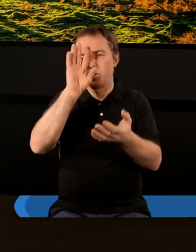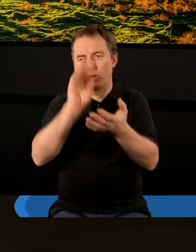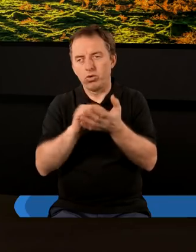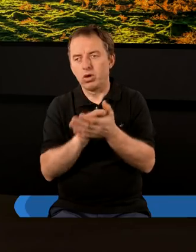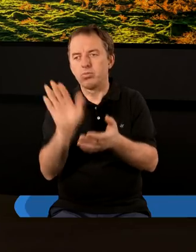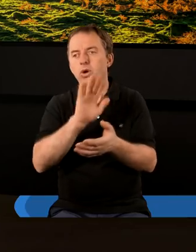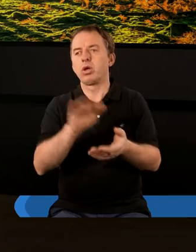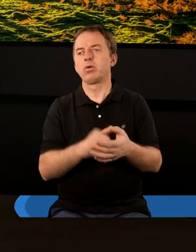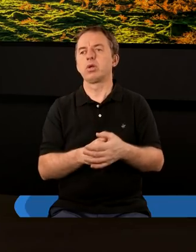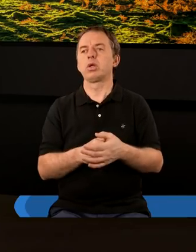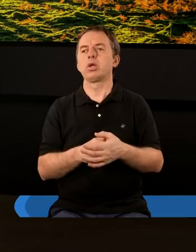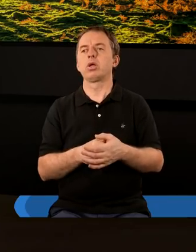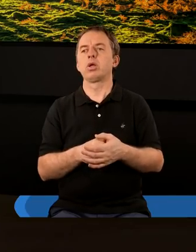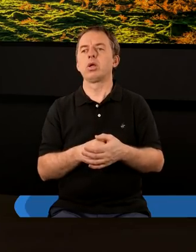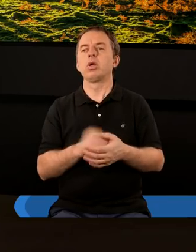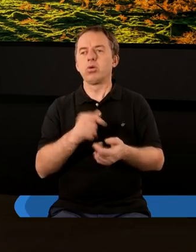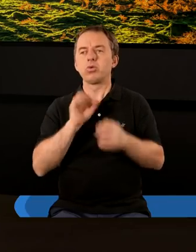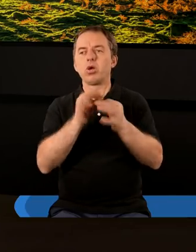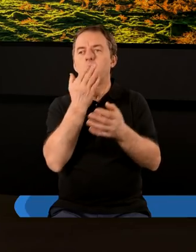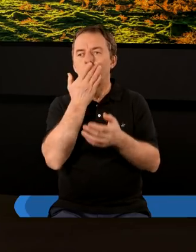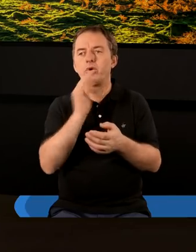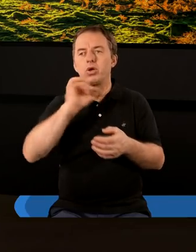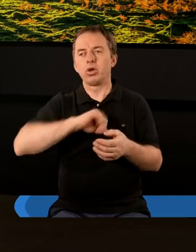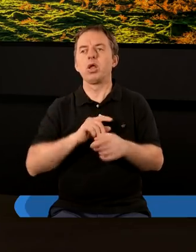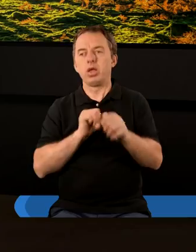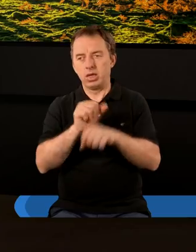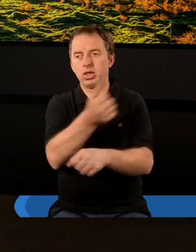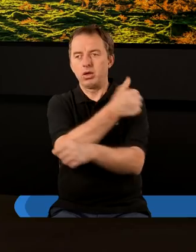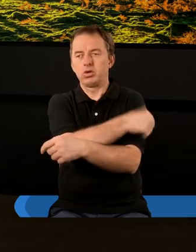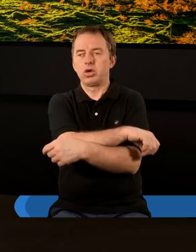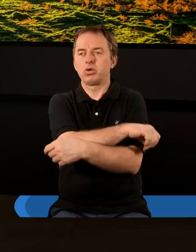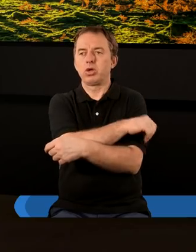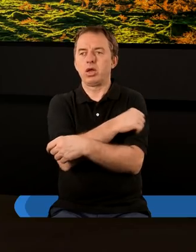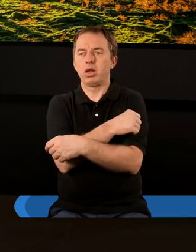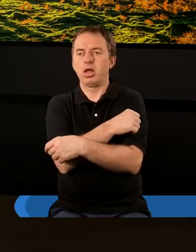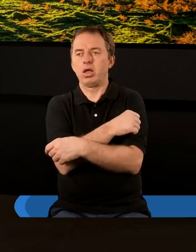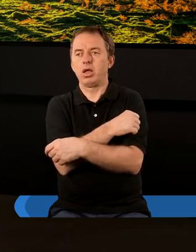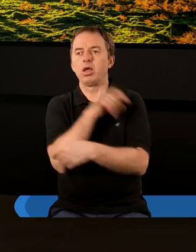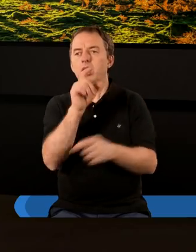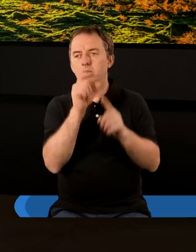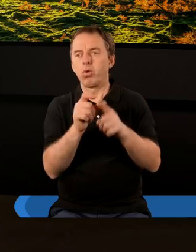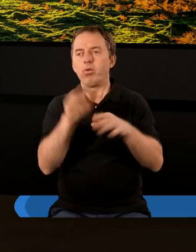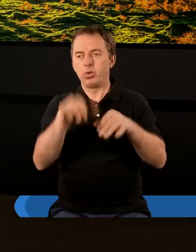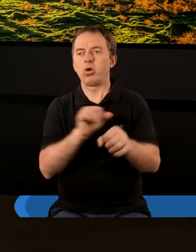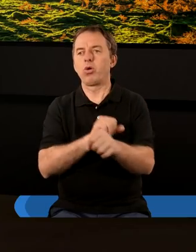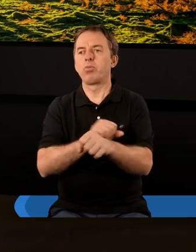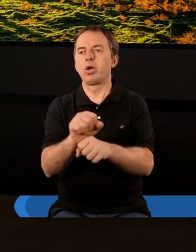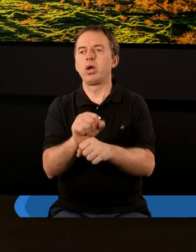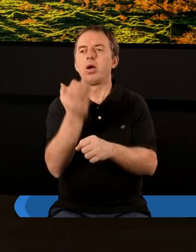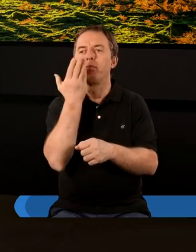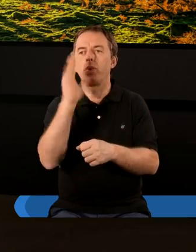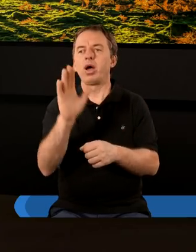doświadczenia z Bogiem to ciągle mogę mówić o sobie że jestem chrześcijaninem i te słowa mogą być